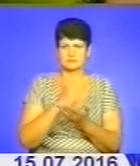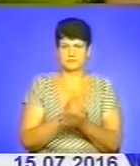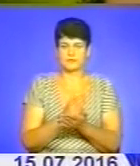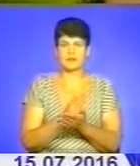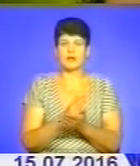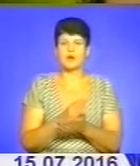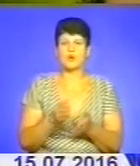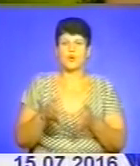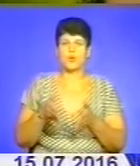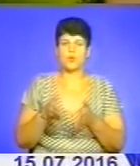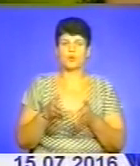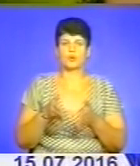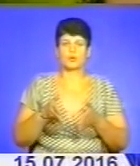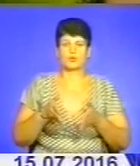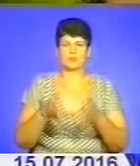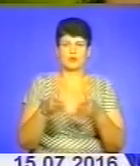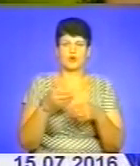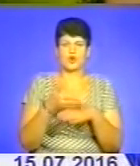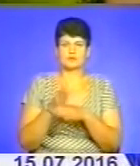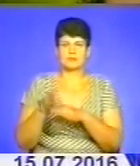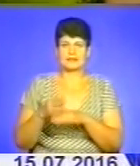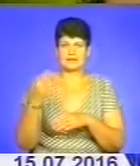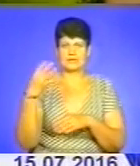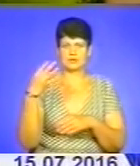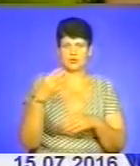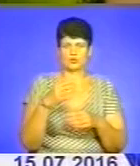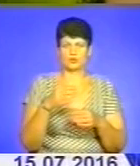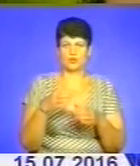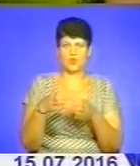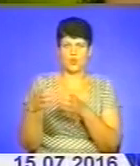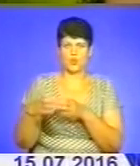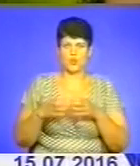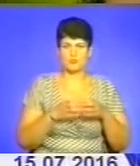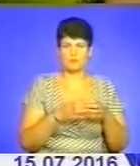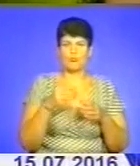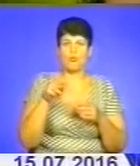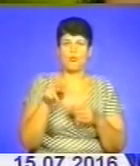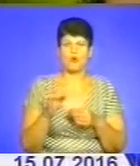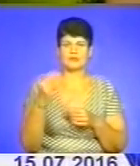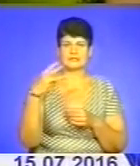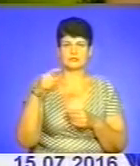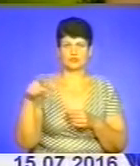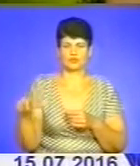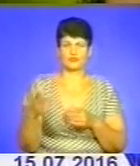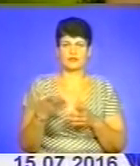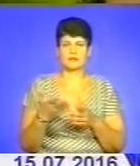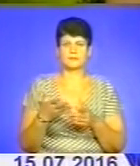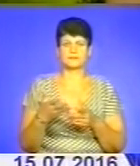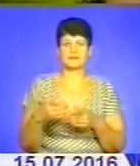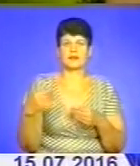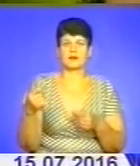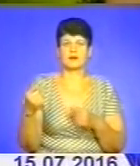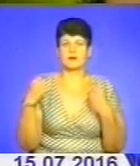Колону з Тернополя розбили на 40 груп, більше як по 30 чоловік у кожній. Речі до Зарваниці допомагають підвезти